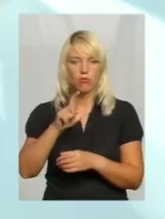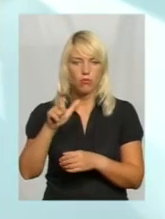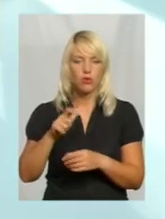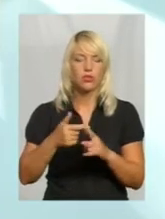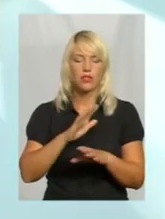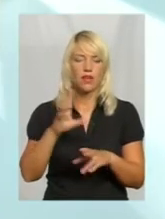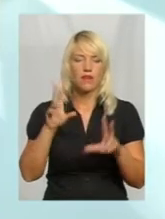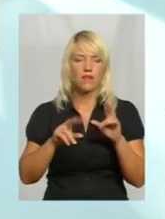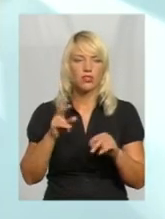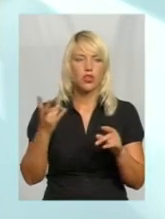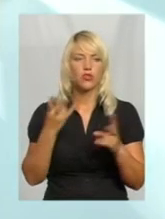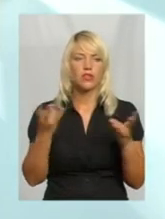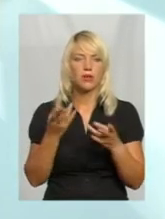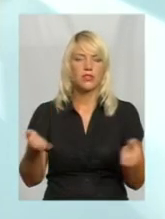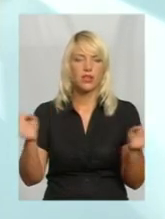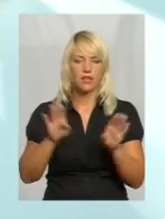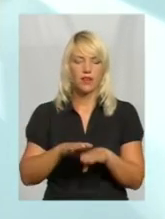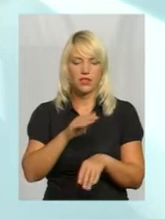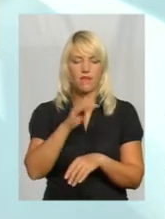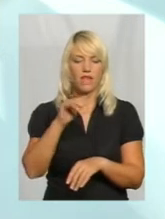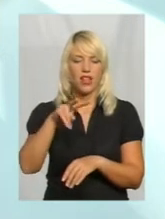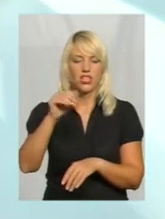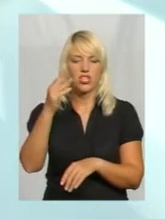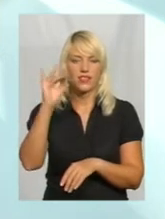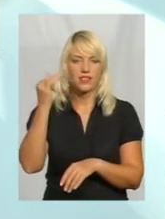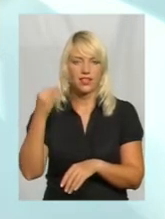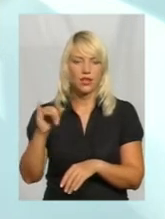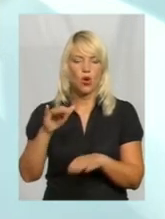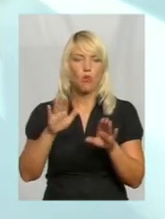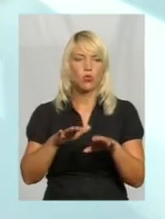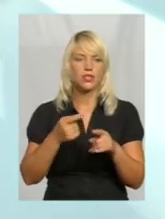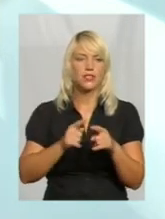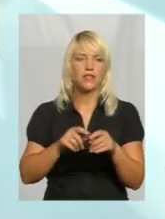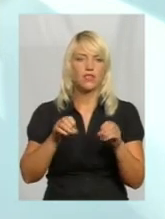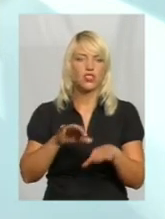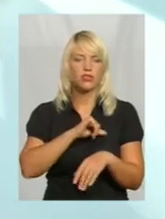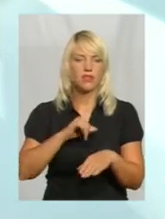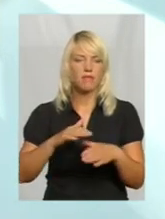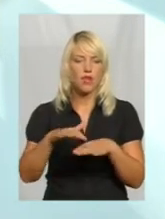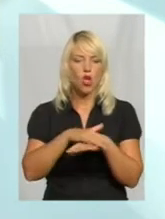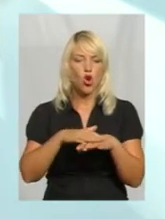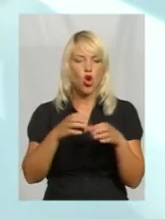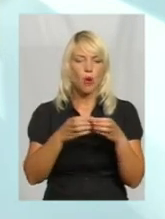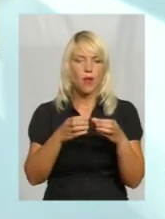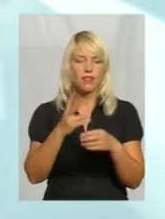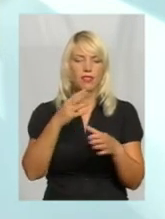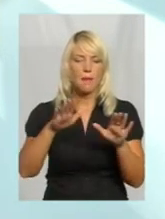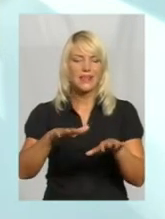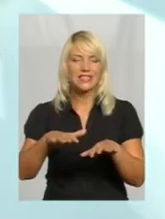фельдшерські пункти. Це будуть вирішувати тільки громади на місцевому рівні.